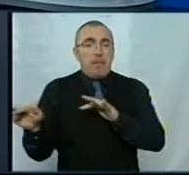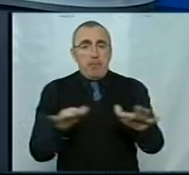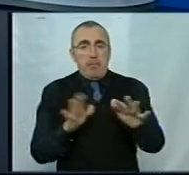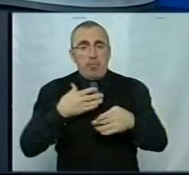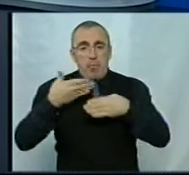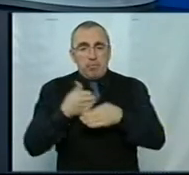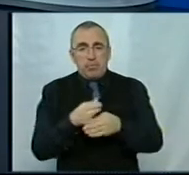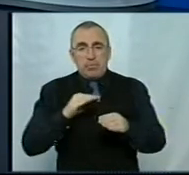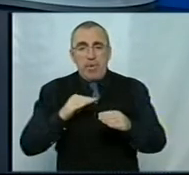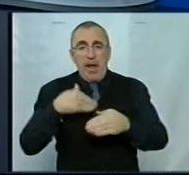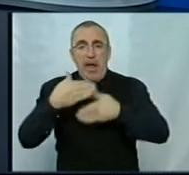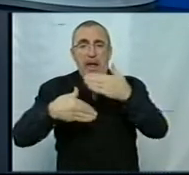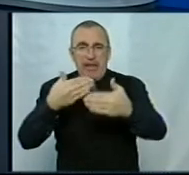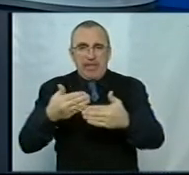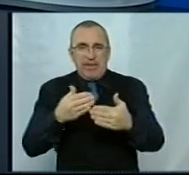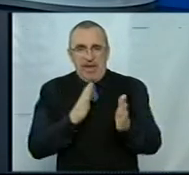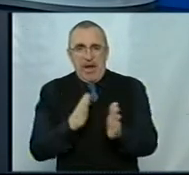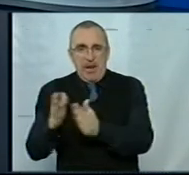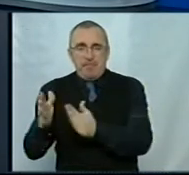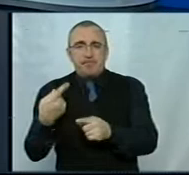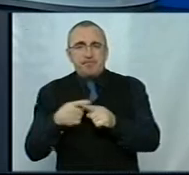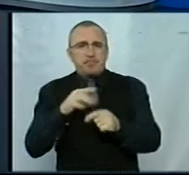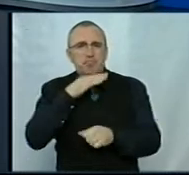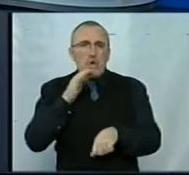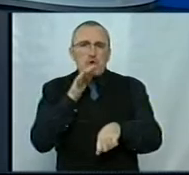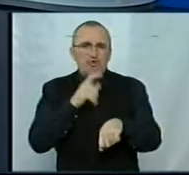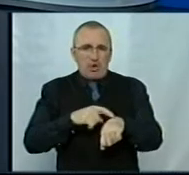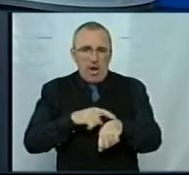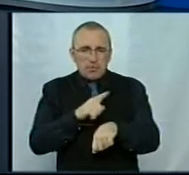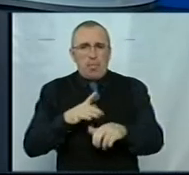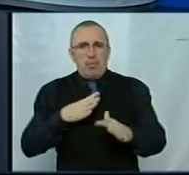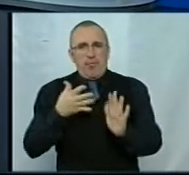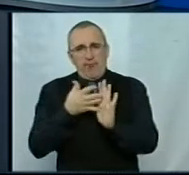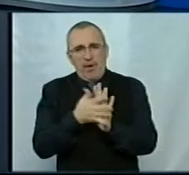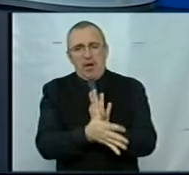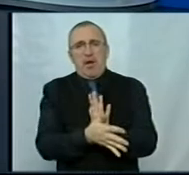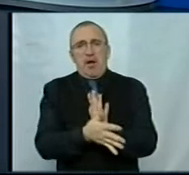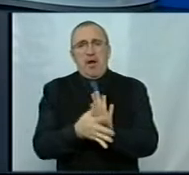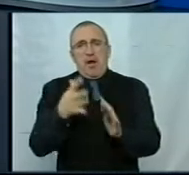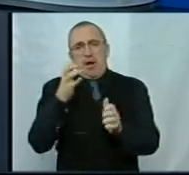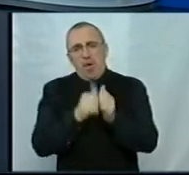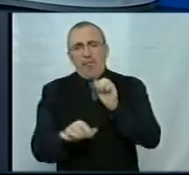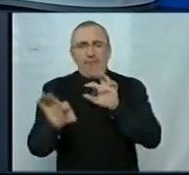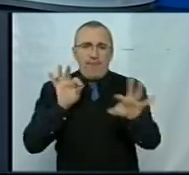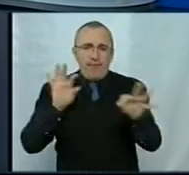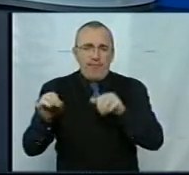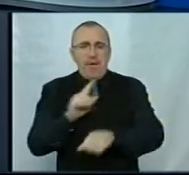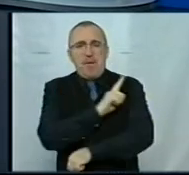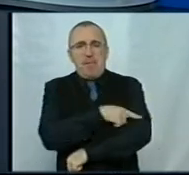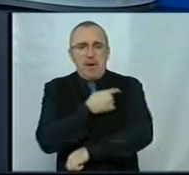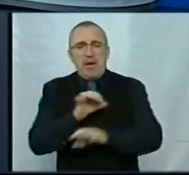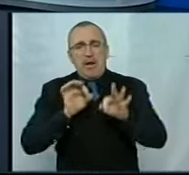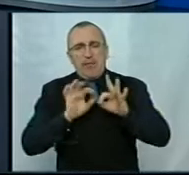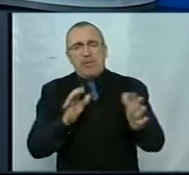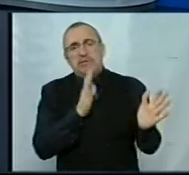розбитий на етапи, відповідно, багато часу витрачалося кожним вибір медично-інформаційної